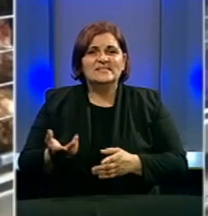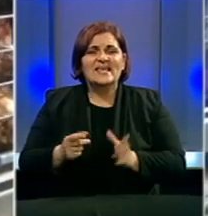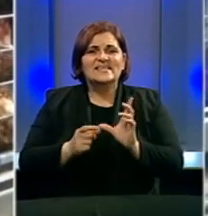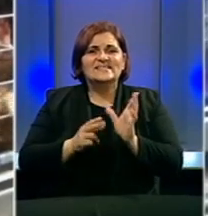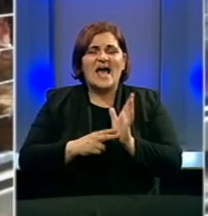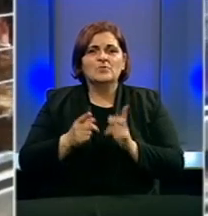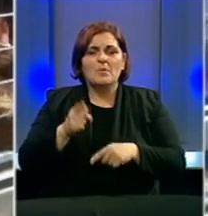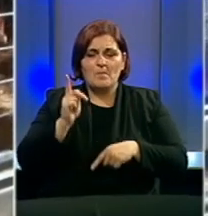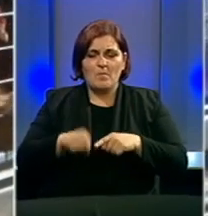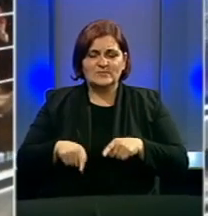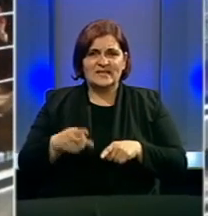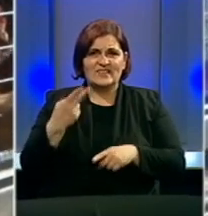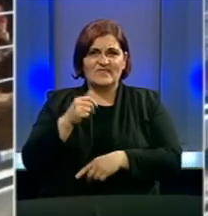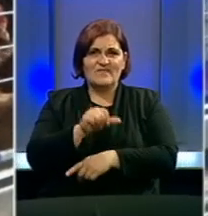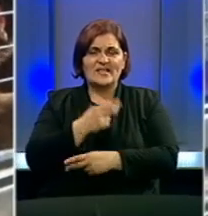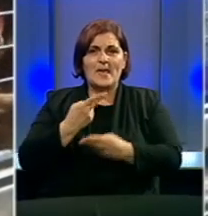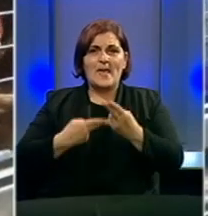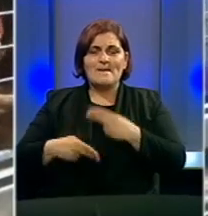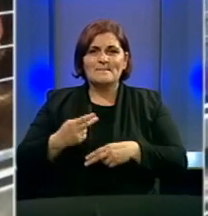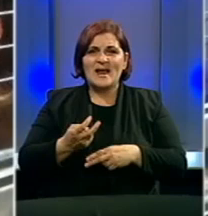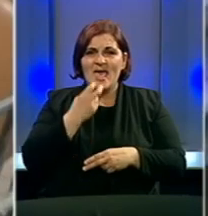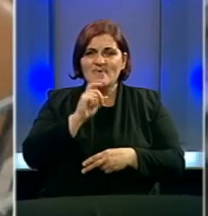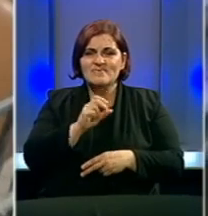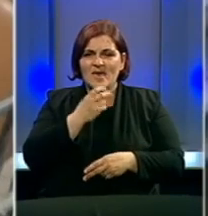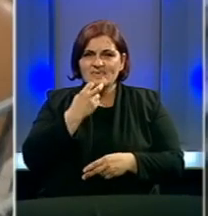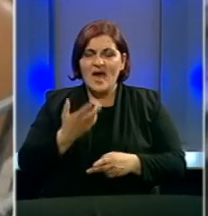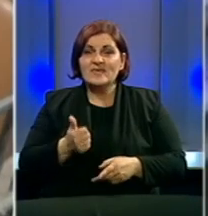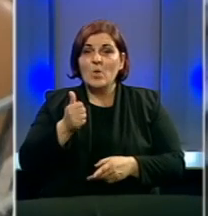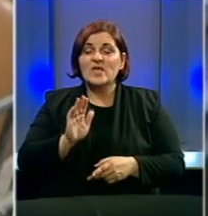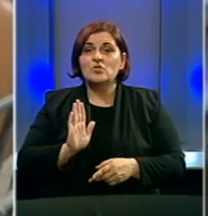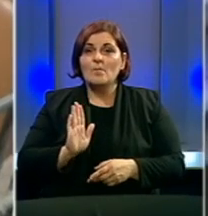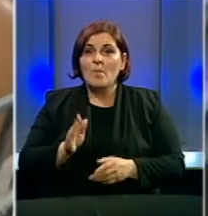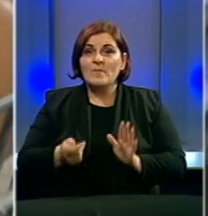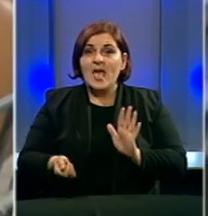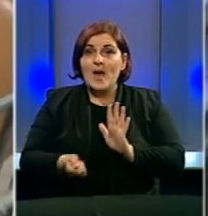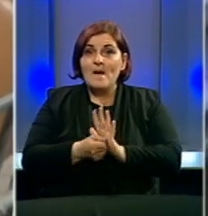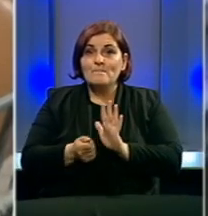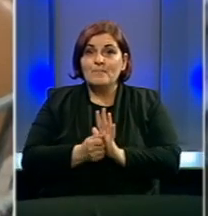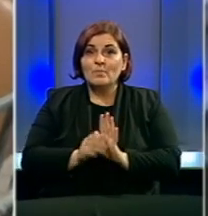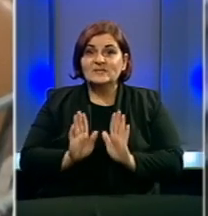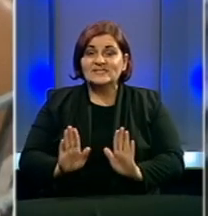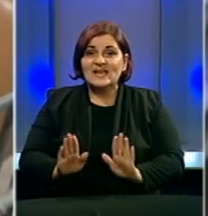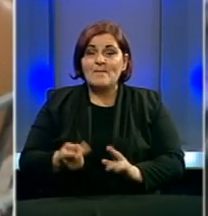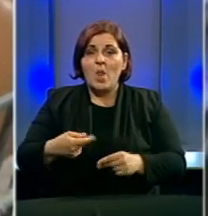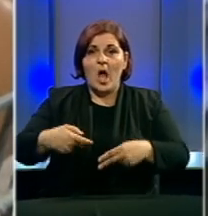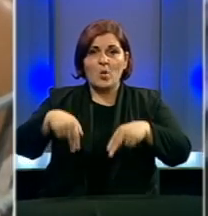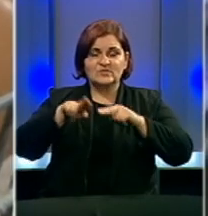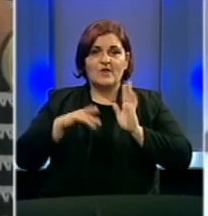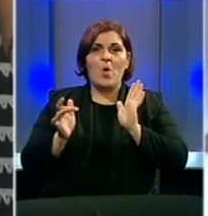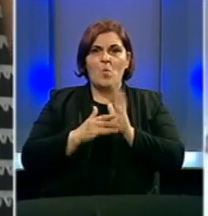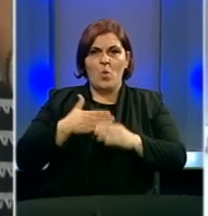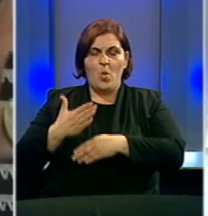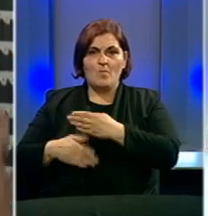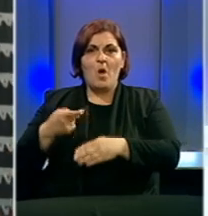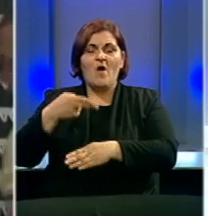mosta koja već posljednjih 20 godina proizvodi konzum na jaja. U jednom trenutku prodaja je stagnirala, a polako se vratila u normalni tok.